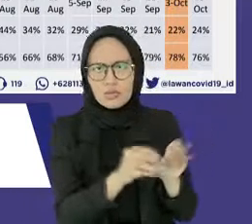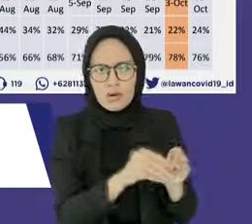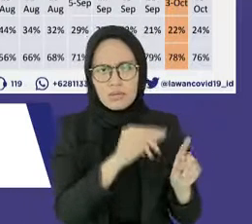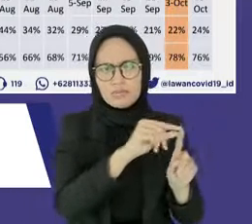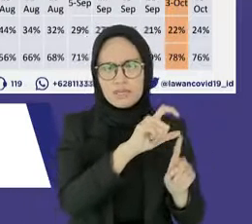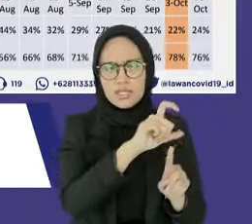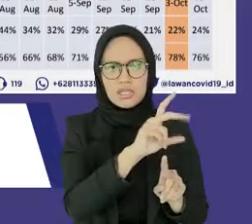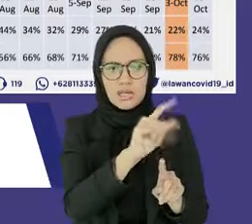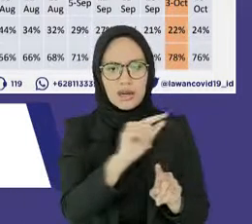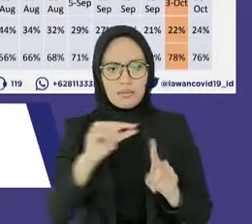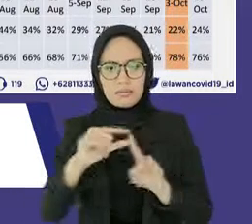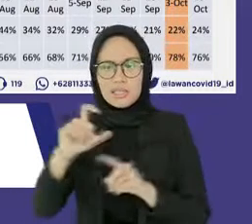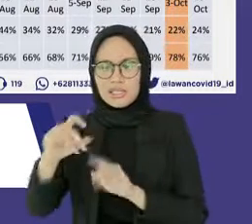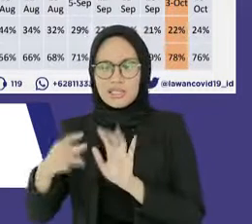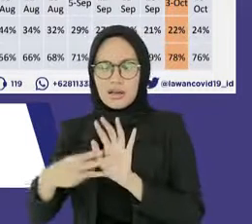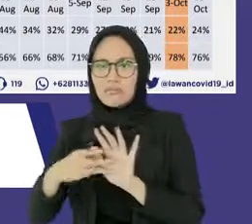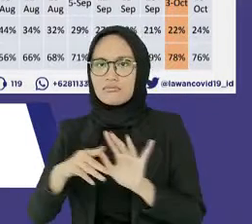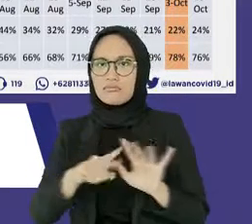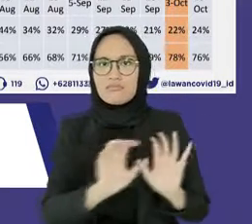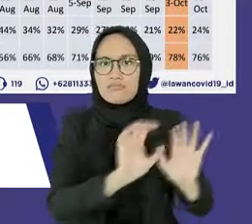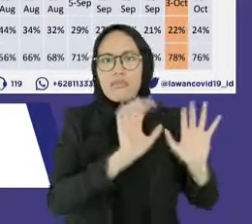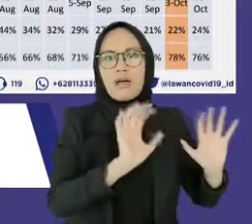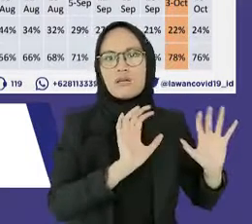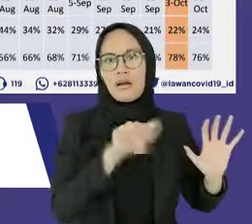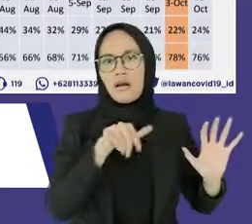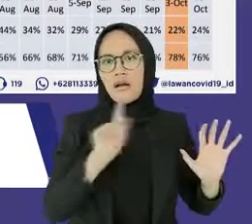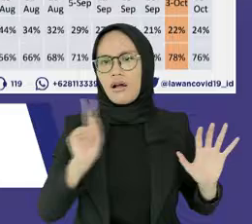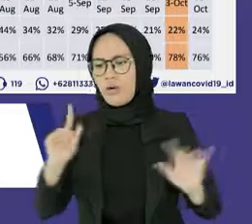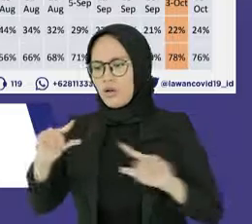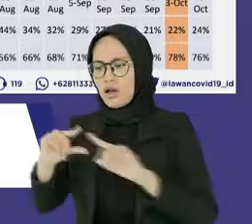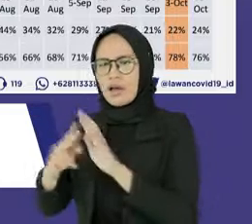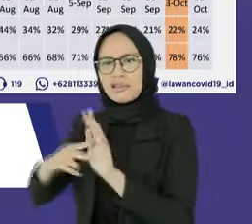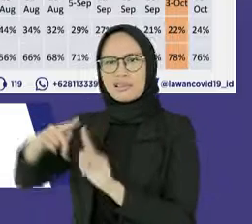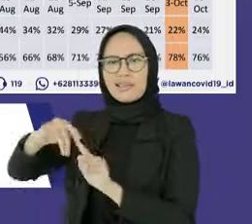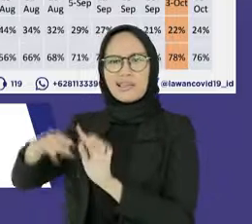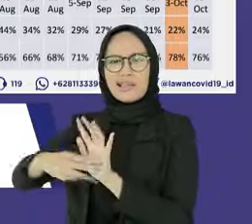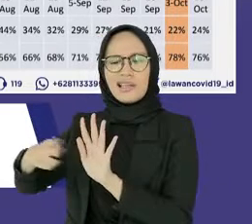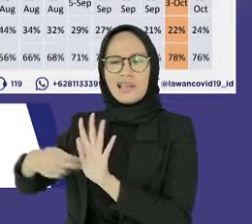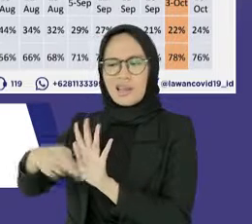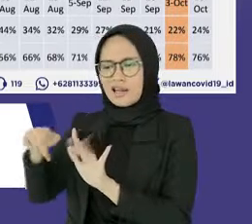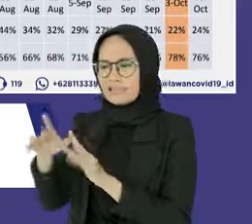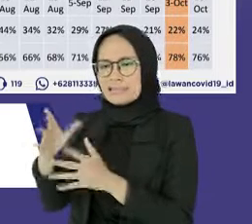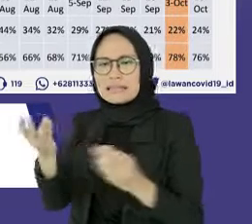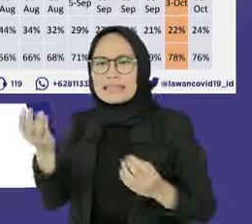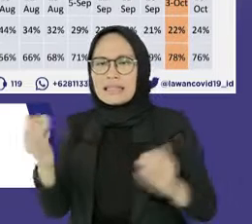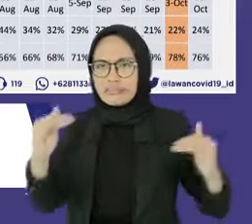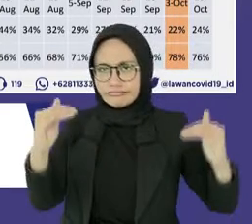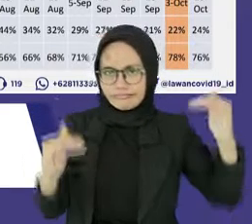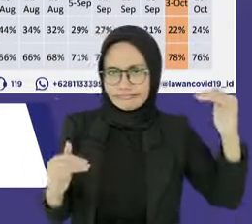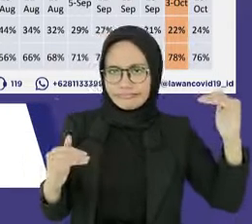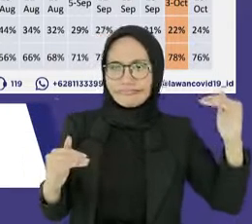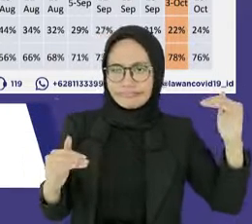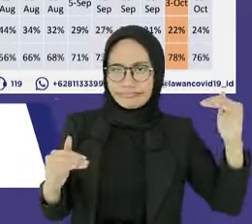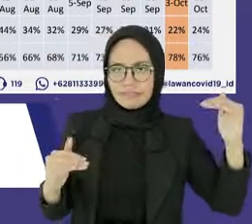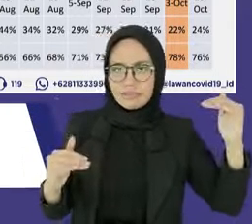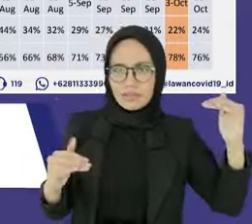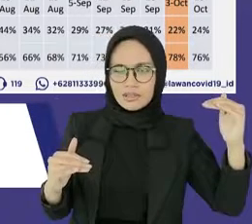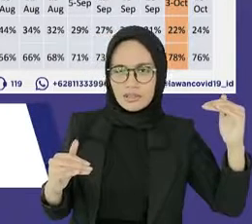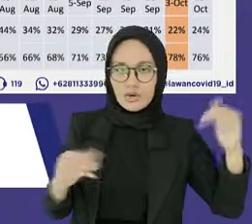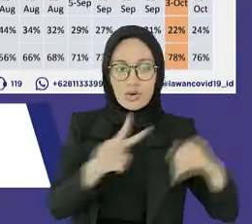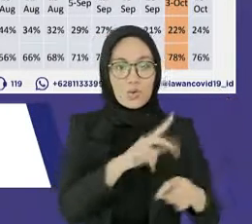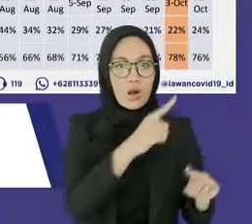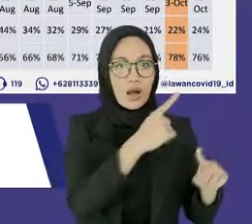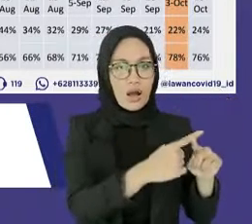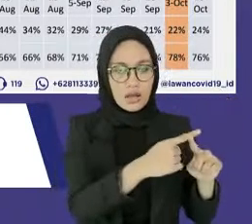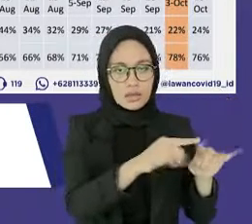TCM lebih tinggi dibandingkan antigen, yaitu lebih dari 700 ribu orang, hampir dua kali